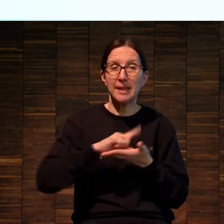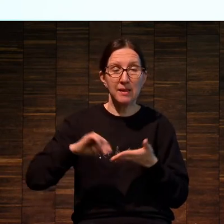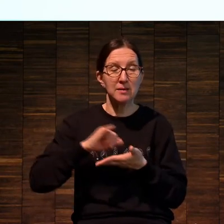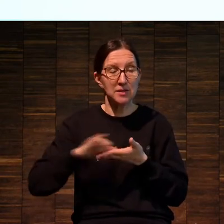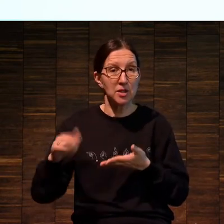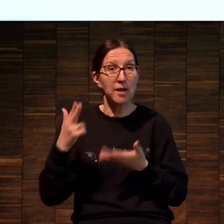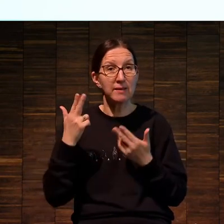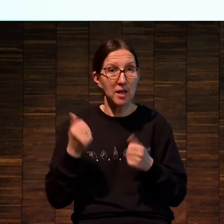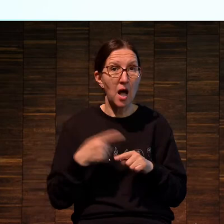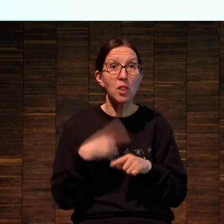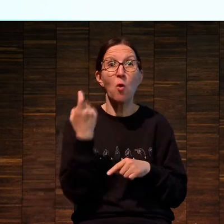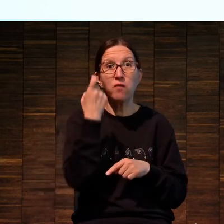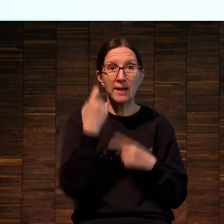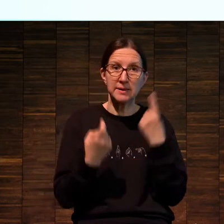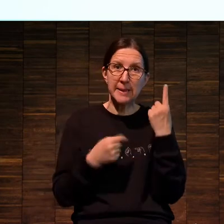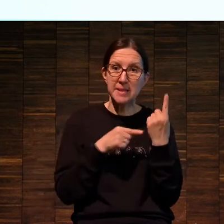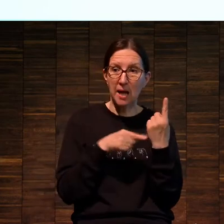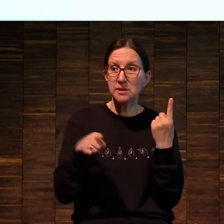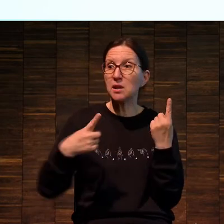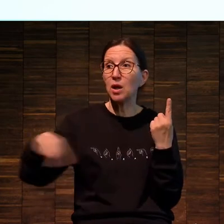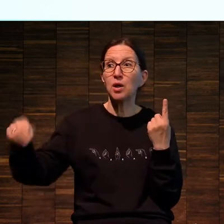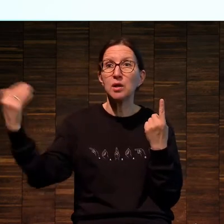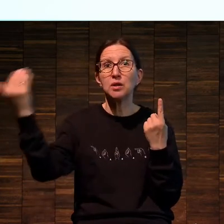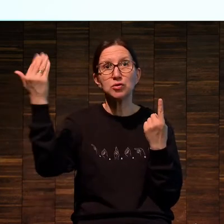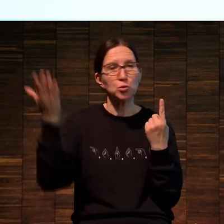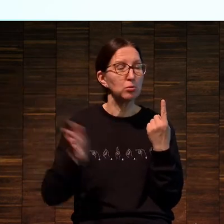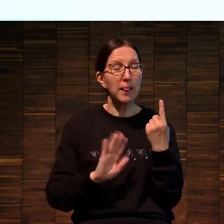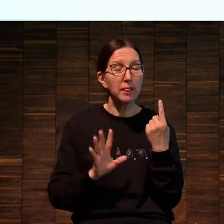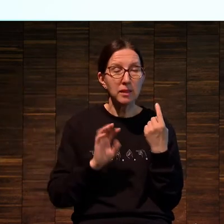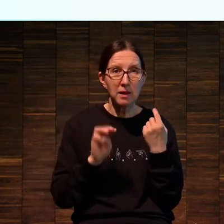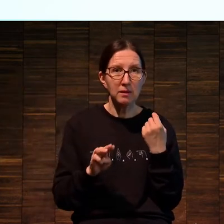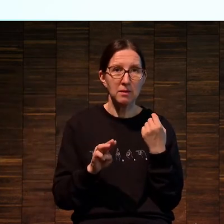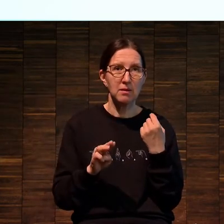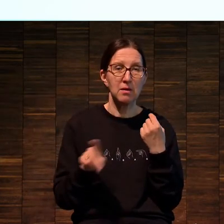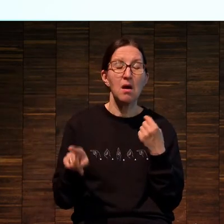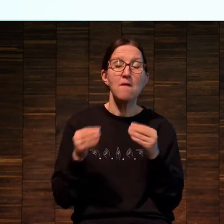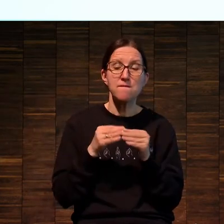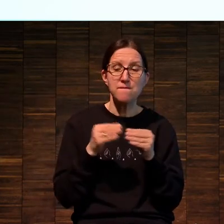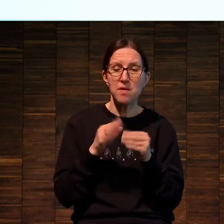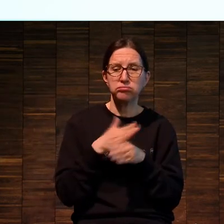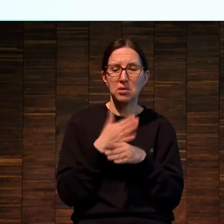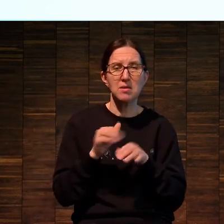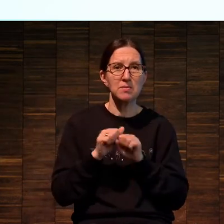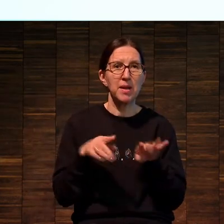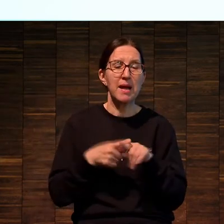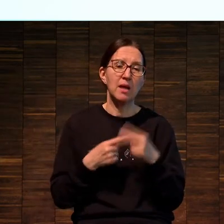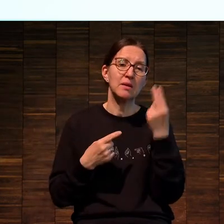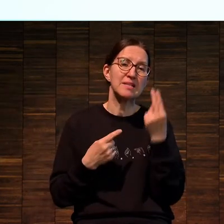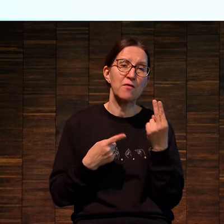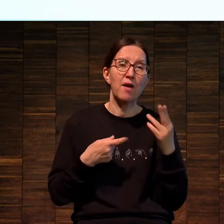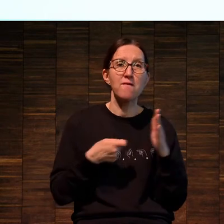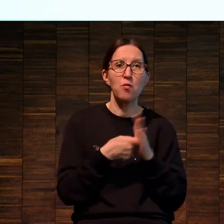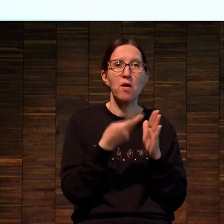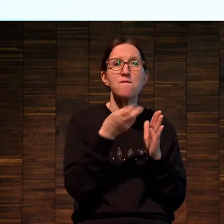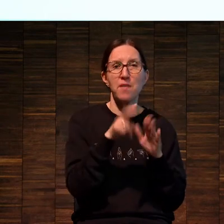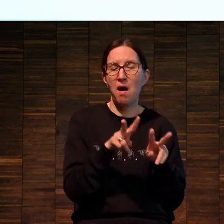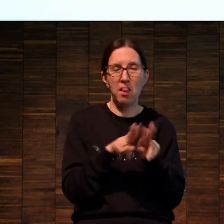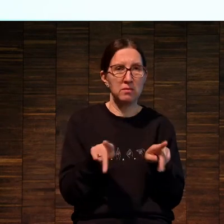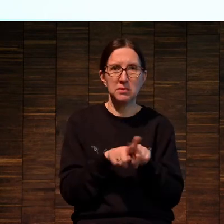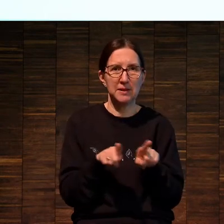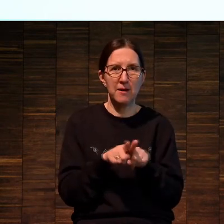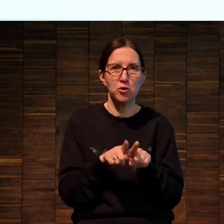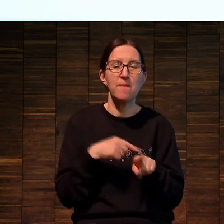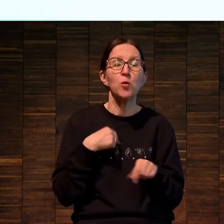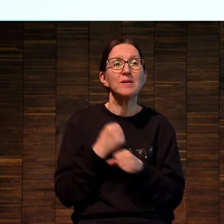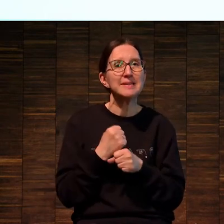Да, но владельство будет один. Почему? Нет. Нет. Он распределяется. Это и с цифровым файлом такое же. Да, но если я